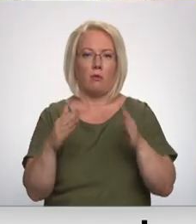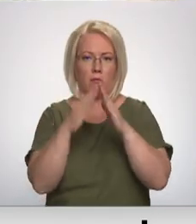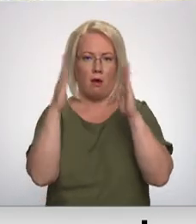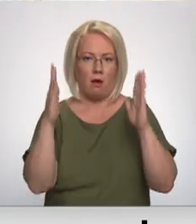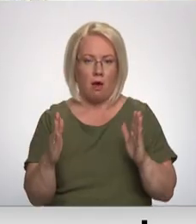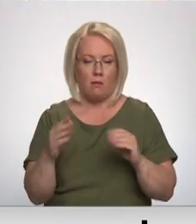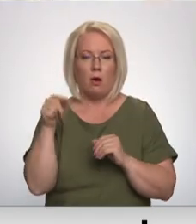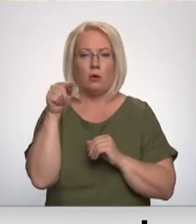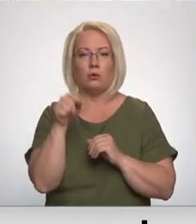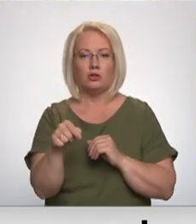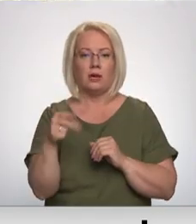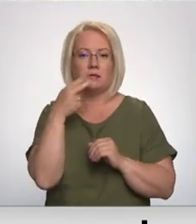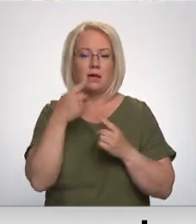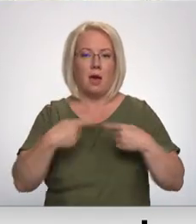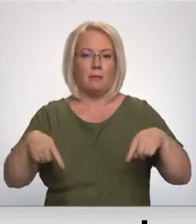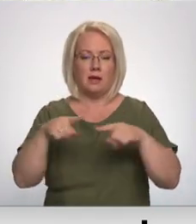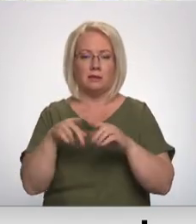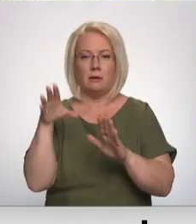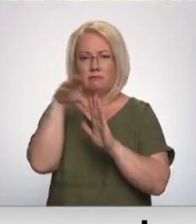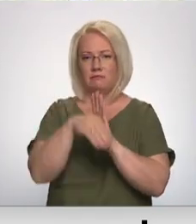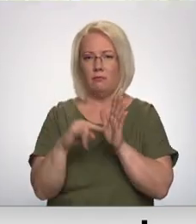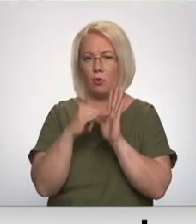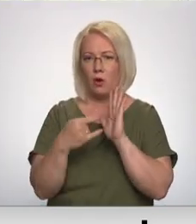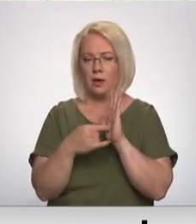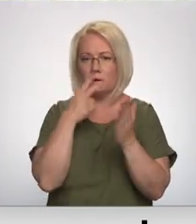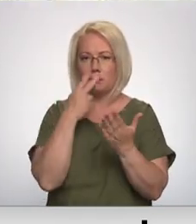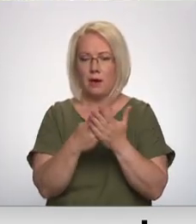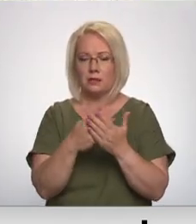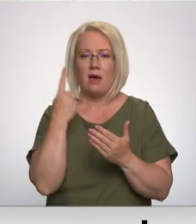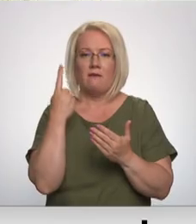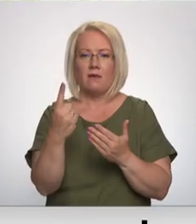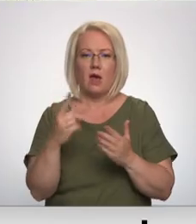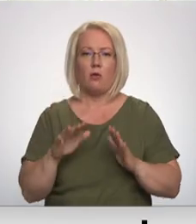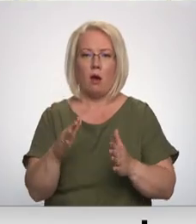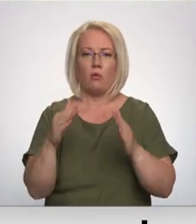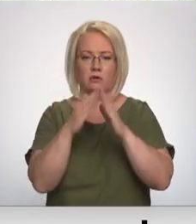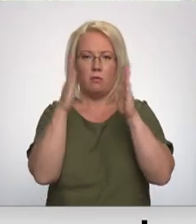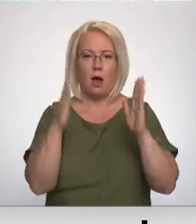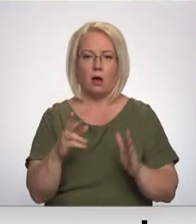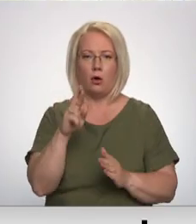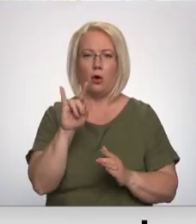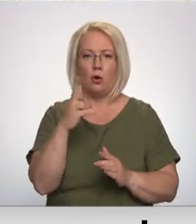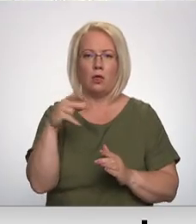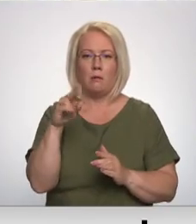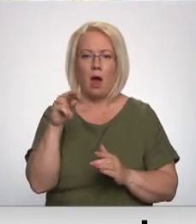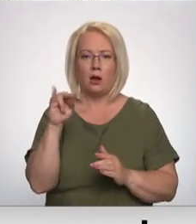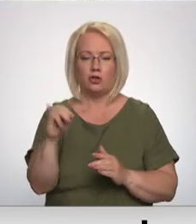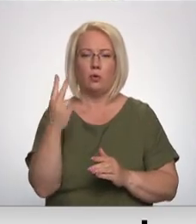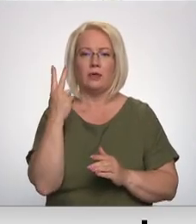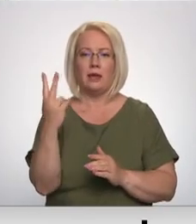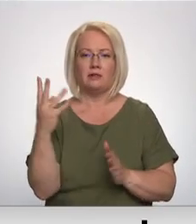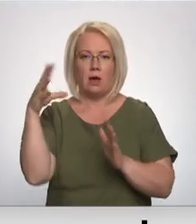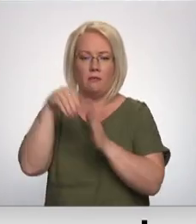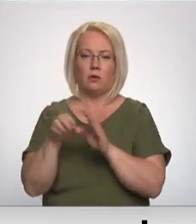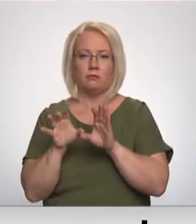skrunds komunālā saimniecība ir iesaistījies projektā, kas paredz vienu katlu māju rudbāržos un divas apvienojot skrundā, piemērot